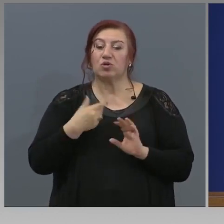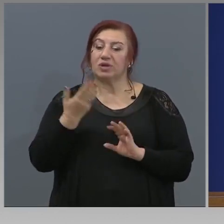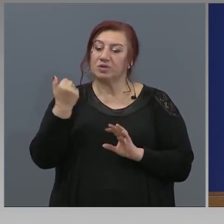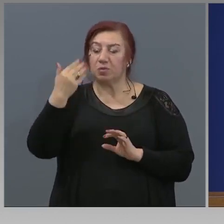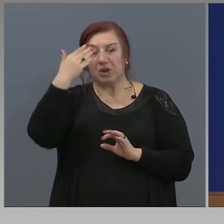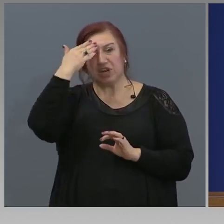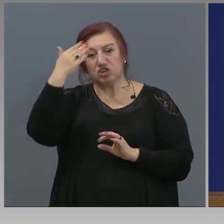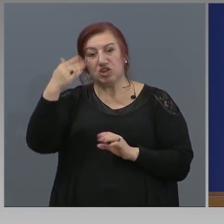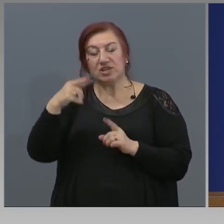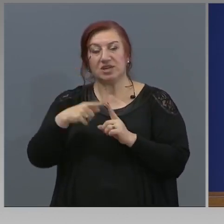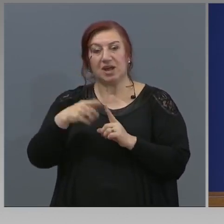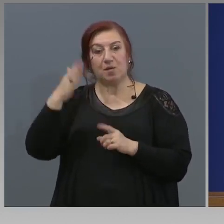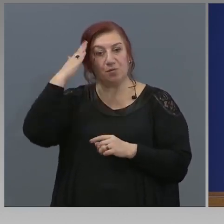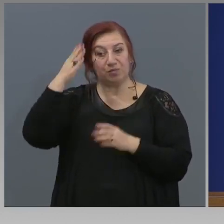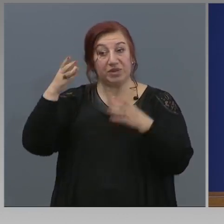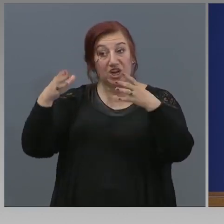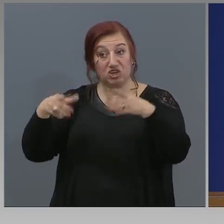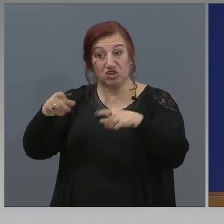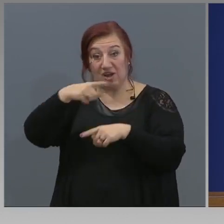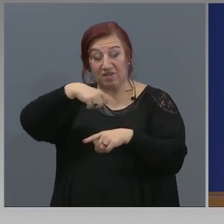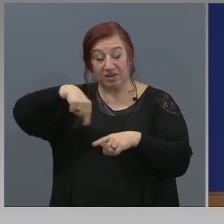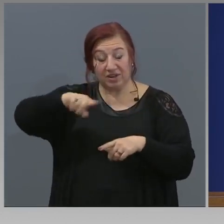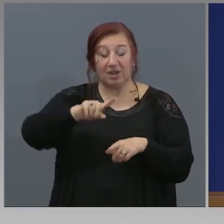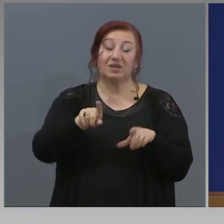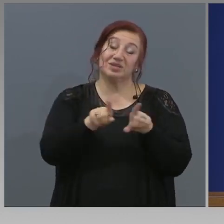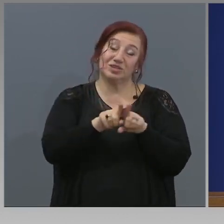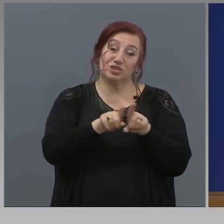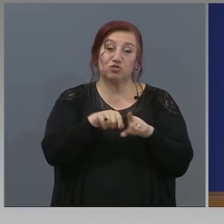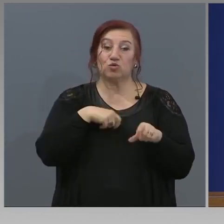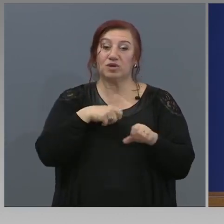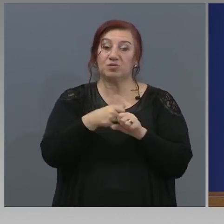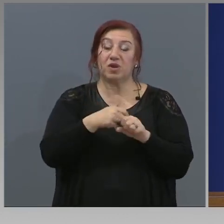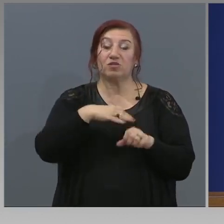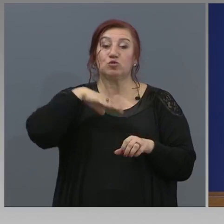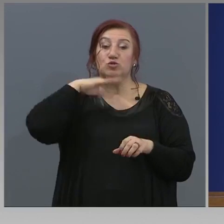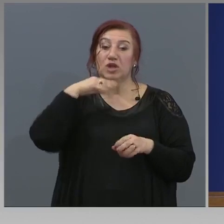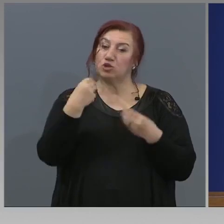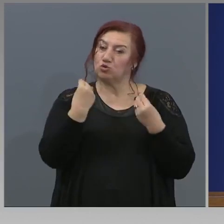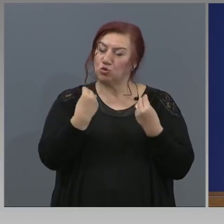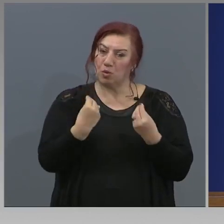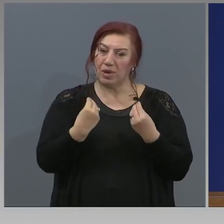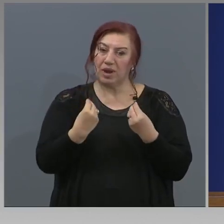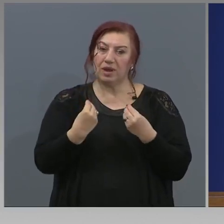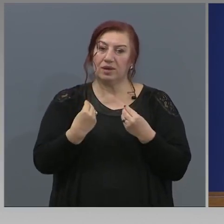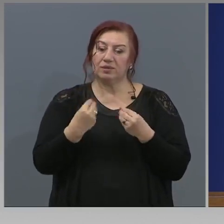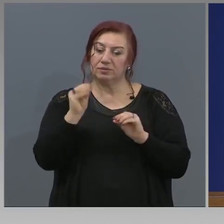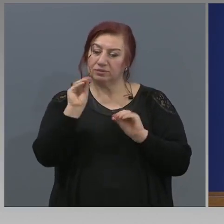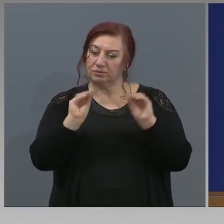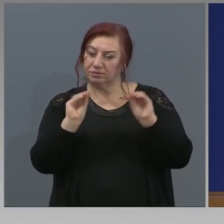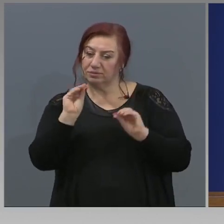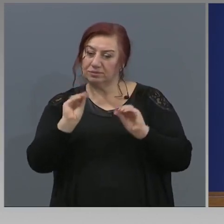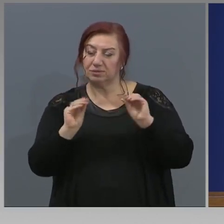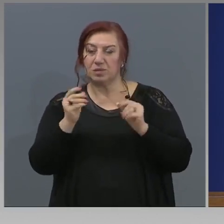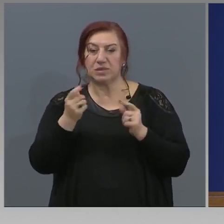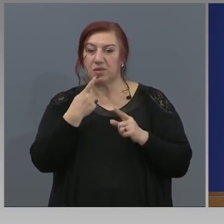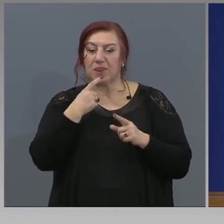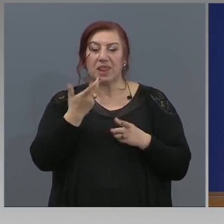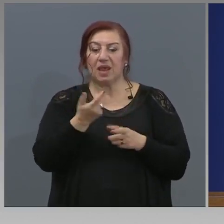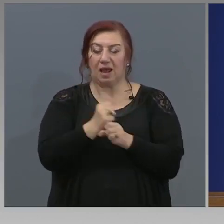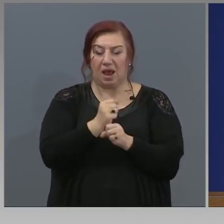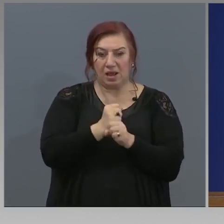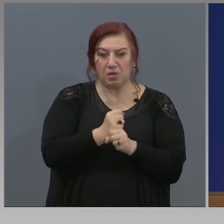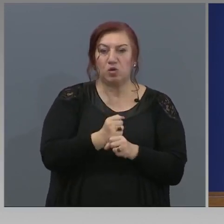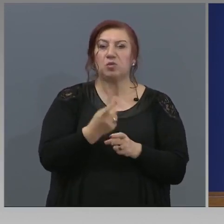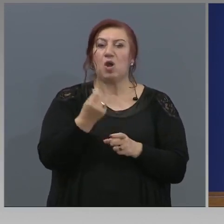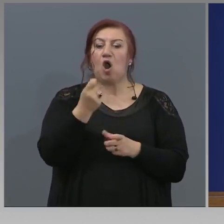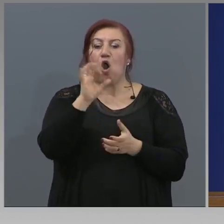честни към държавата и съответно пък да сме правили достатъчно добре сметка за това как работим, на какво